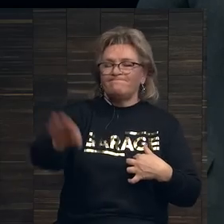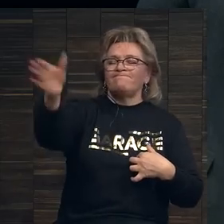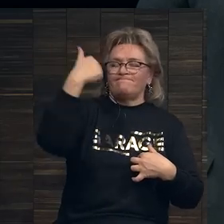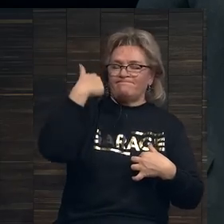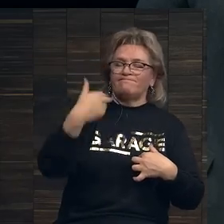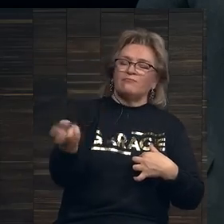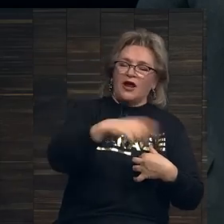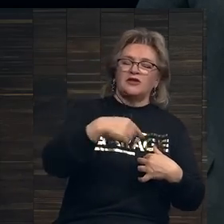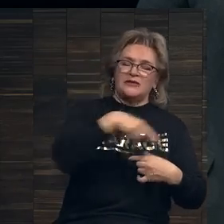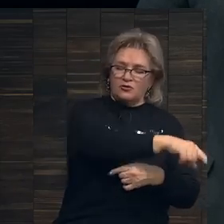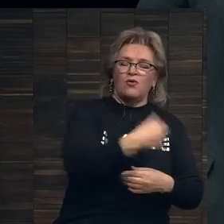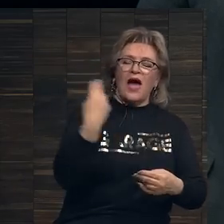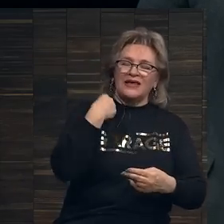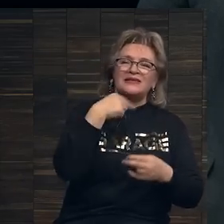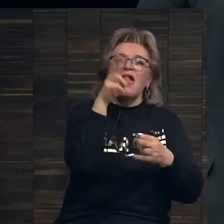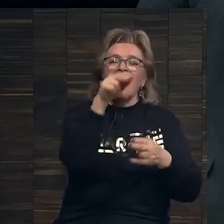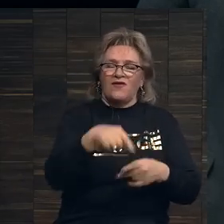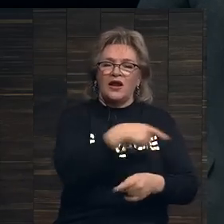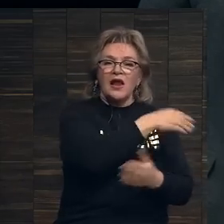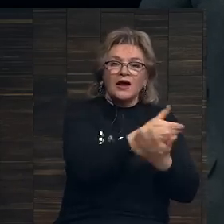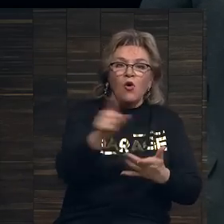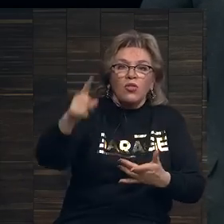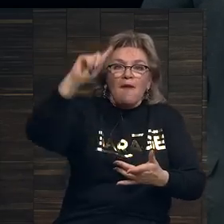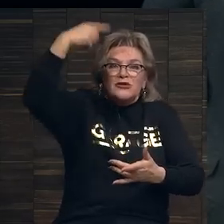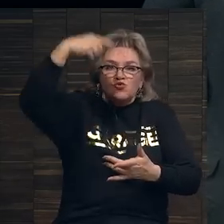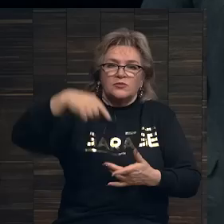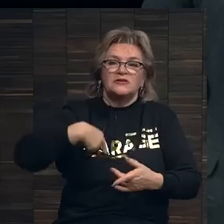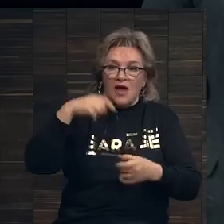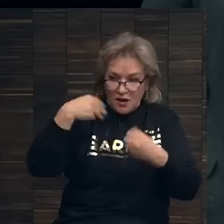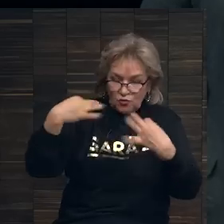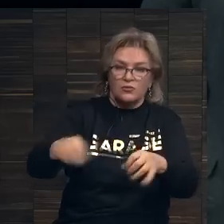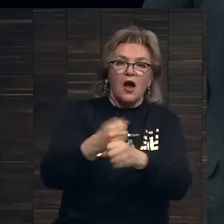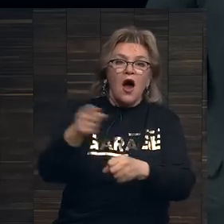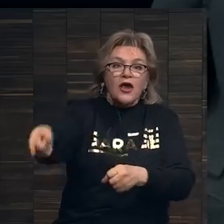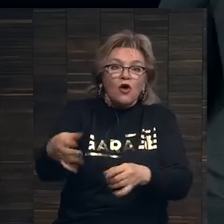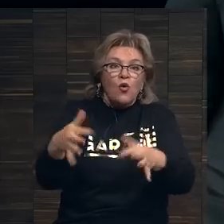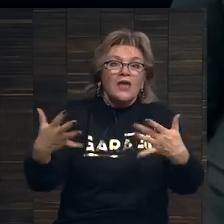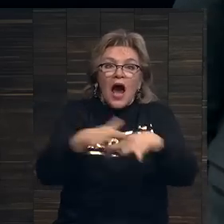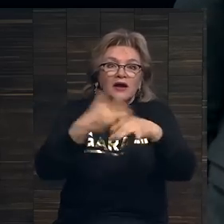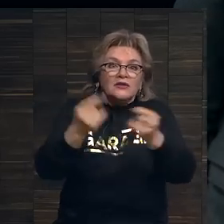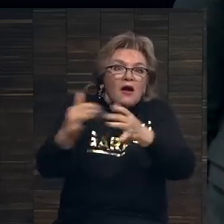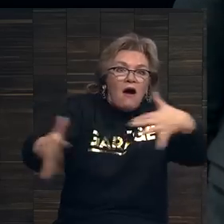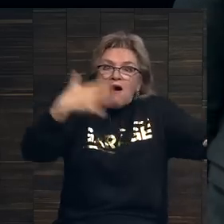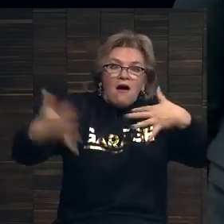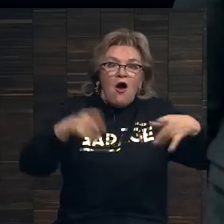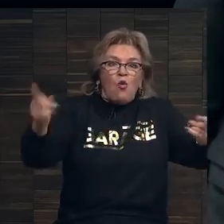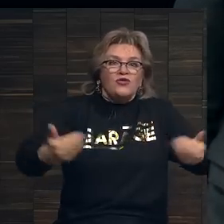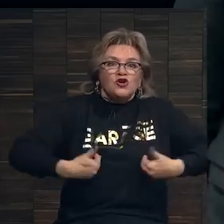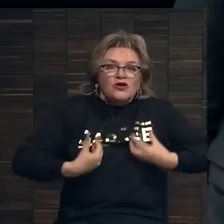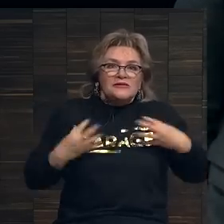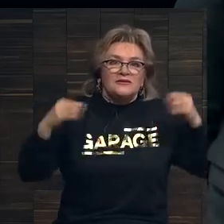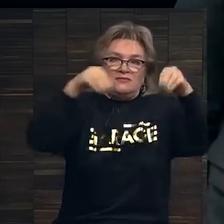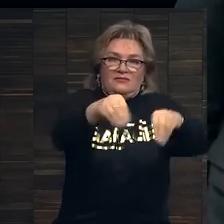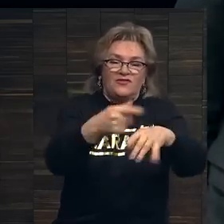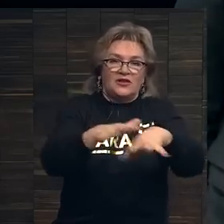приходи, занимайся у английскими акварелями. Мне казалось, что он безумец, но я дал ему это делать. И он наживил этот рынок заново. Он вдохнул в него жизнь,